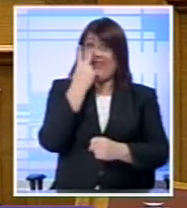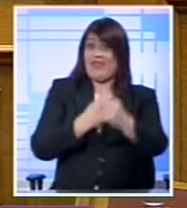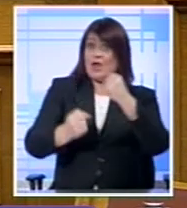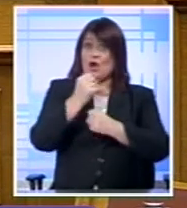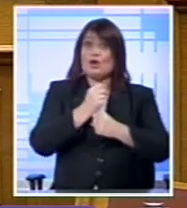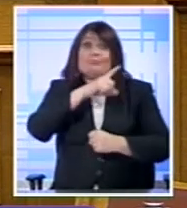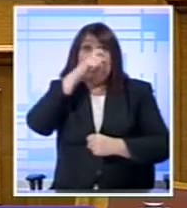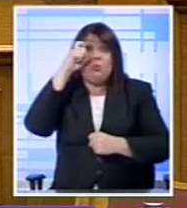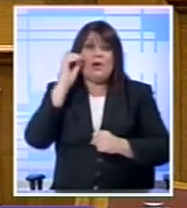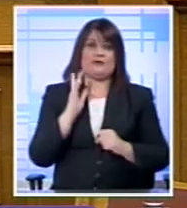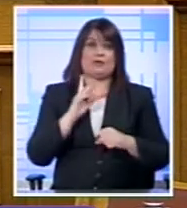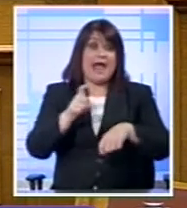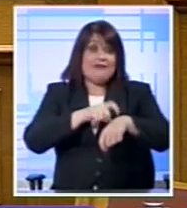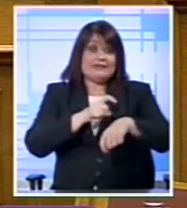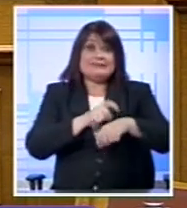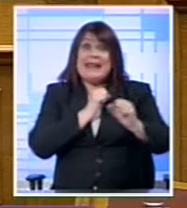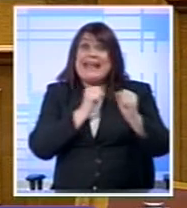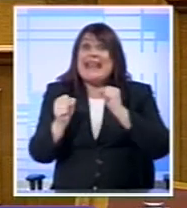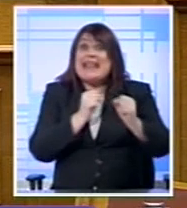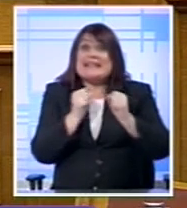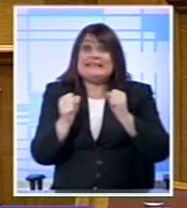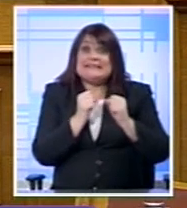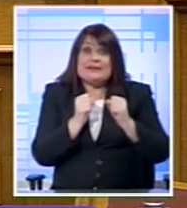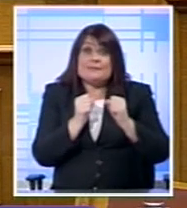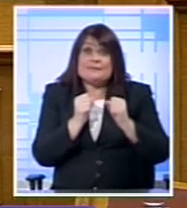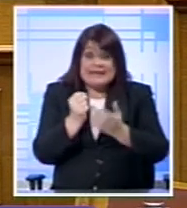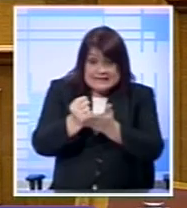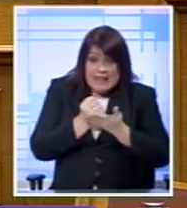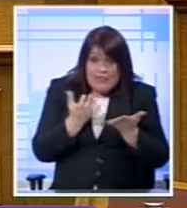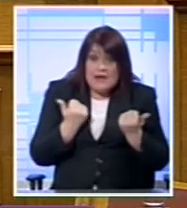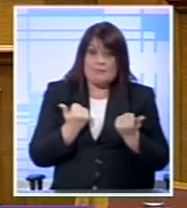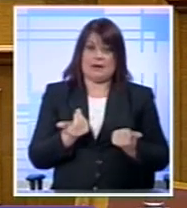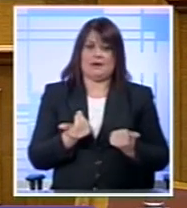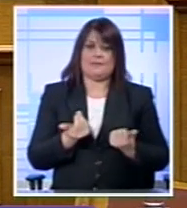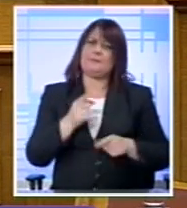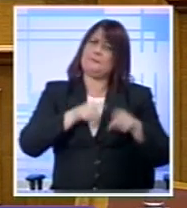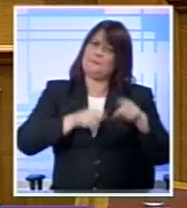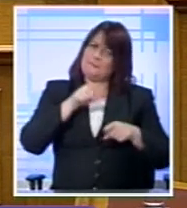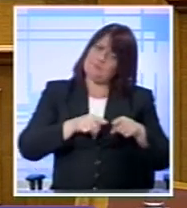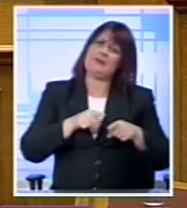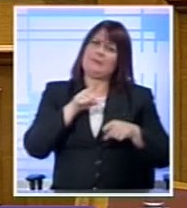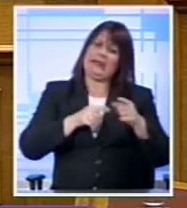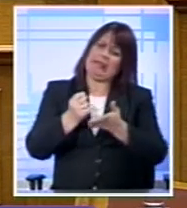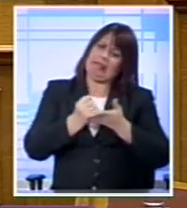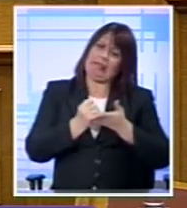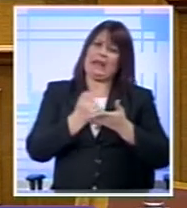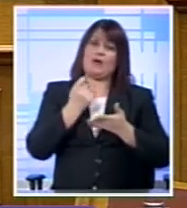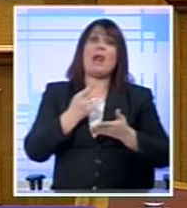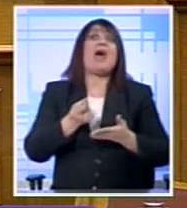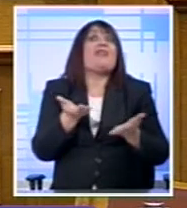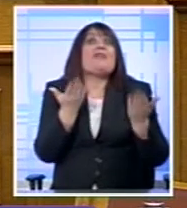στιγμή της εθνικής κρίσης Έλειπε αυτή η στήριξη Με κάποιες εξαιρέσεις Ομολόγω Αλλά έλειπε